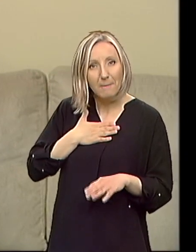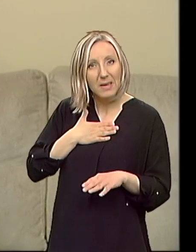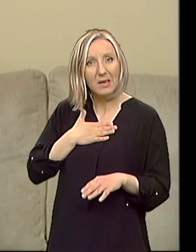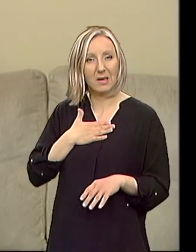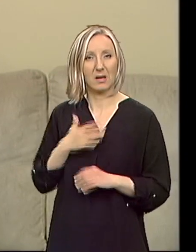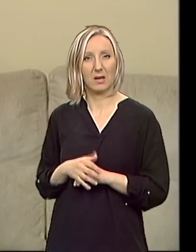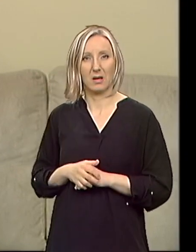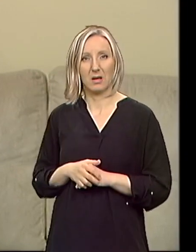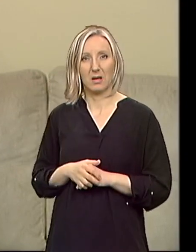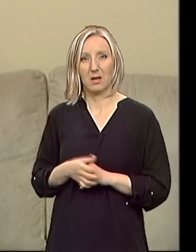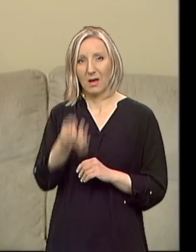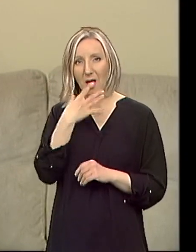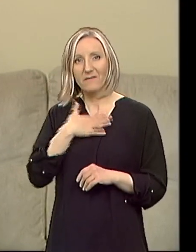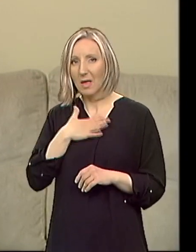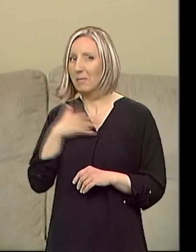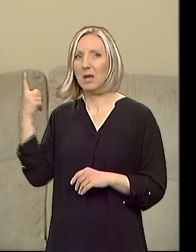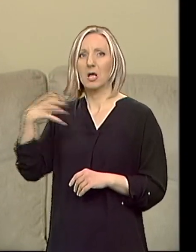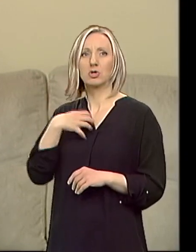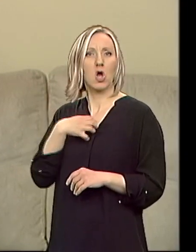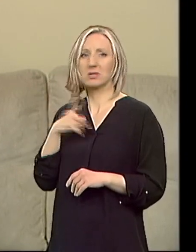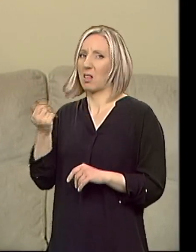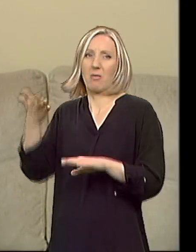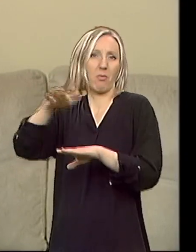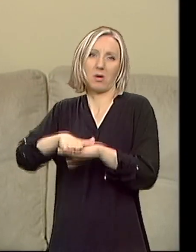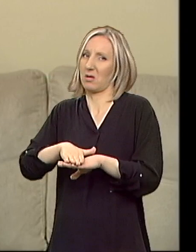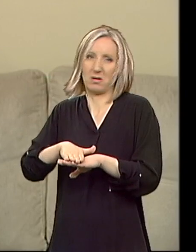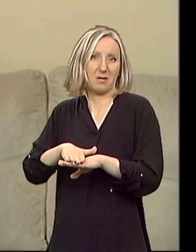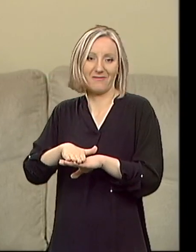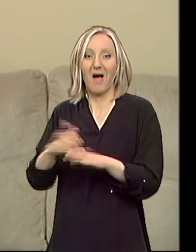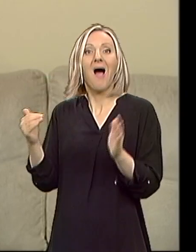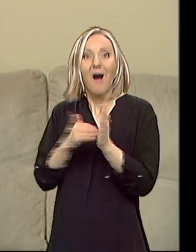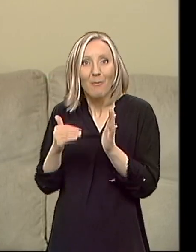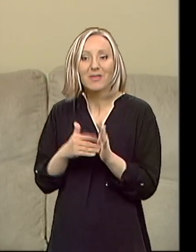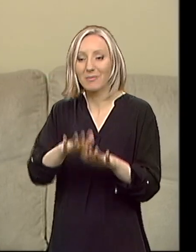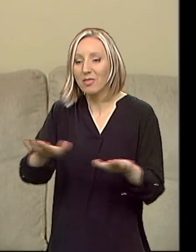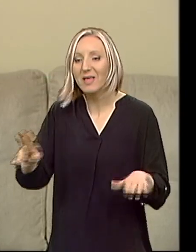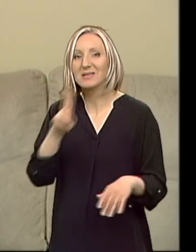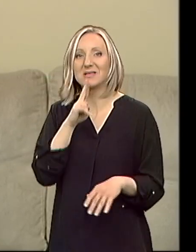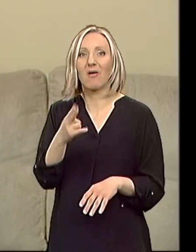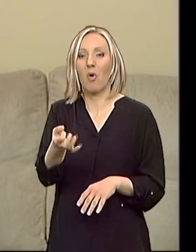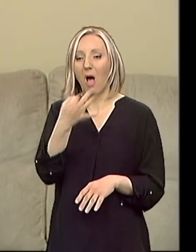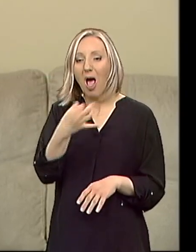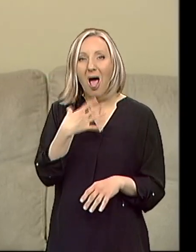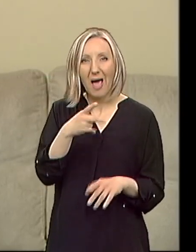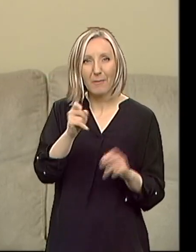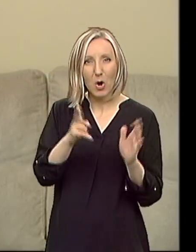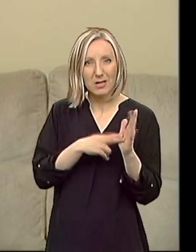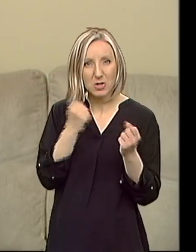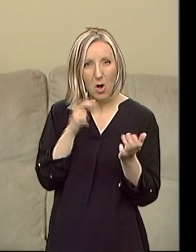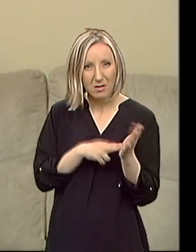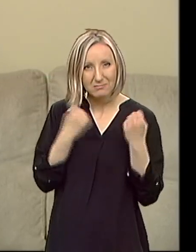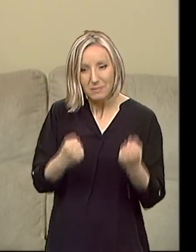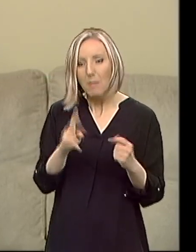osiguranje ne pokriva. A potrebno je da je djeca sa pronizonom koje pije pronizon da piju pored